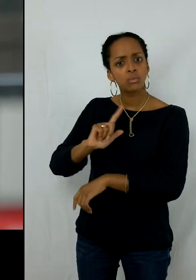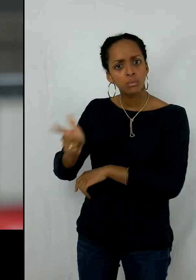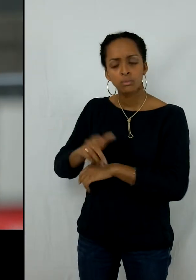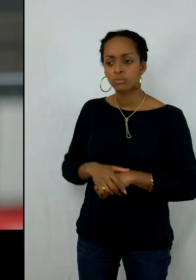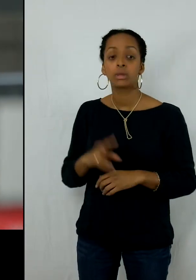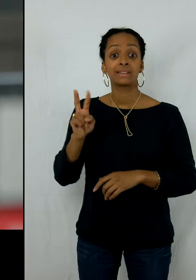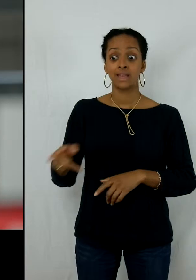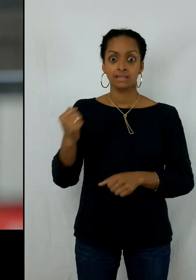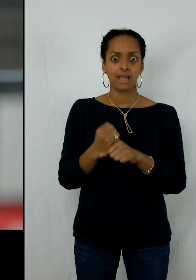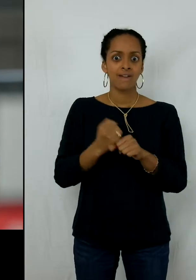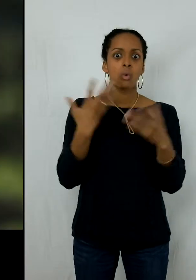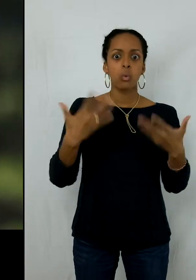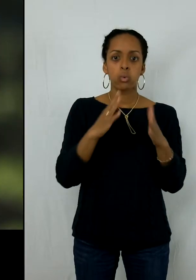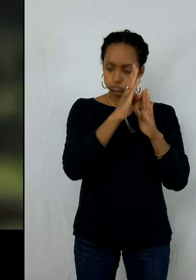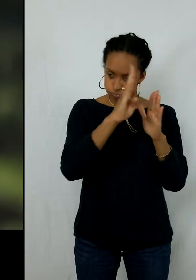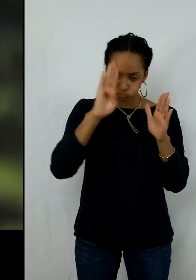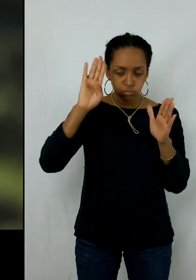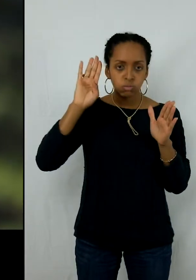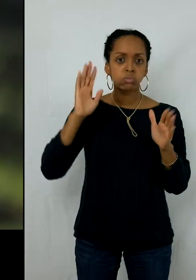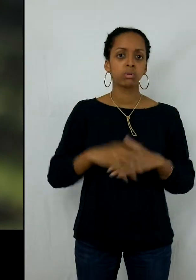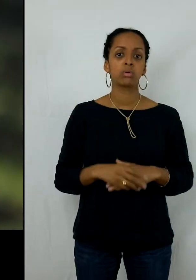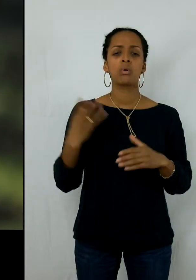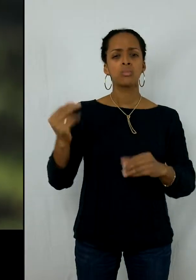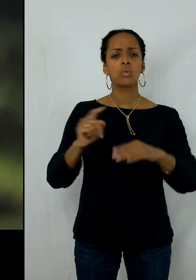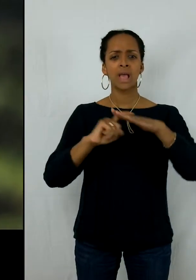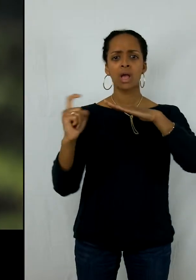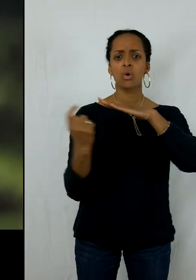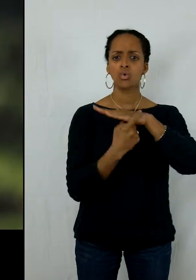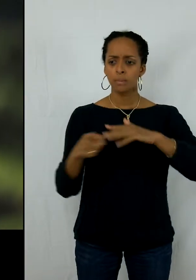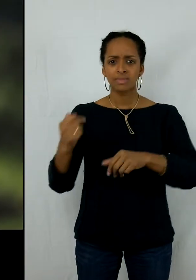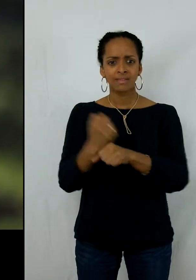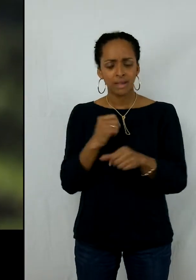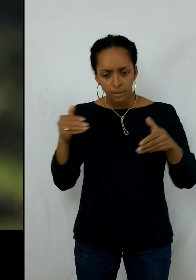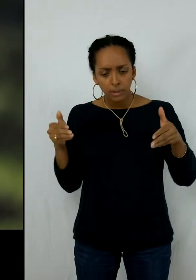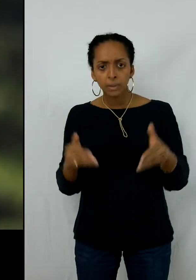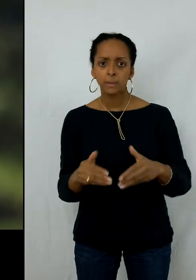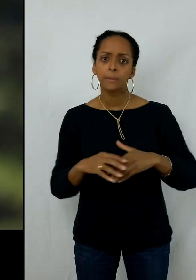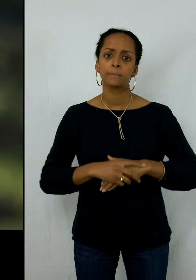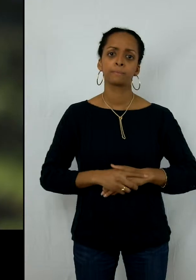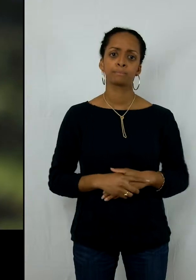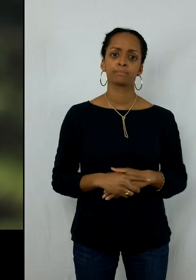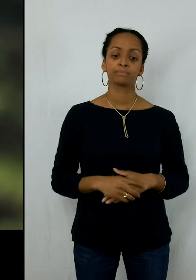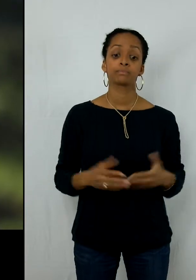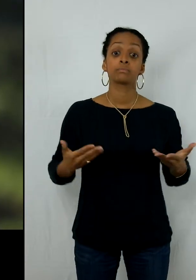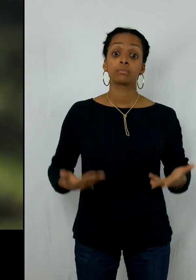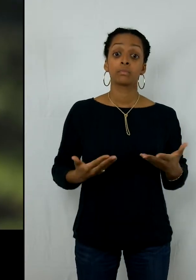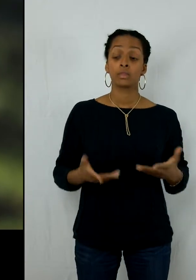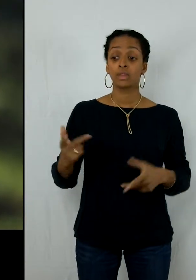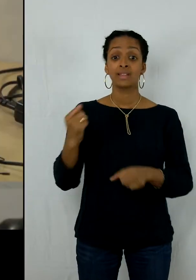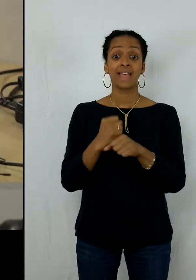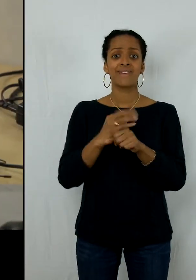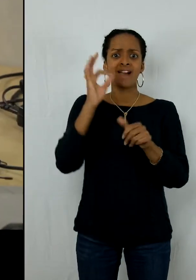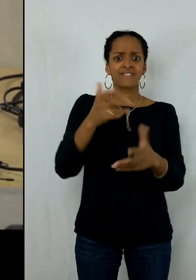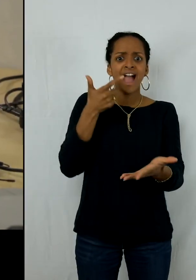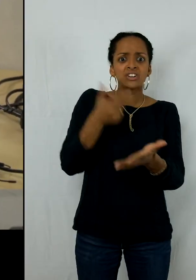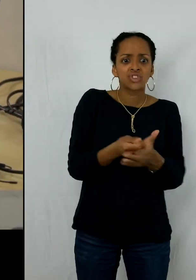a beaucoup travaillé sur l'ergonomie du site. Il est aussi chargé, par exemple, en ce moment, il va travailler sur le tunnel d'achat,'est-à-dire toutes les étapes qui permettent à l